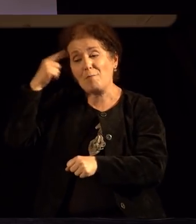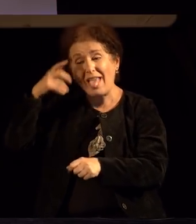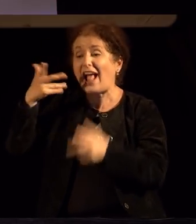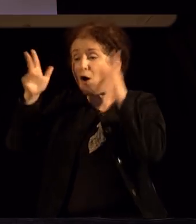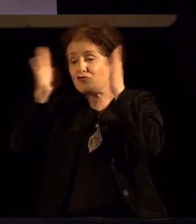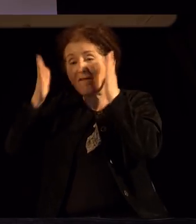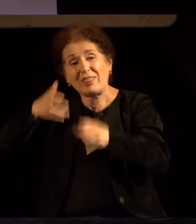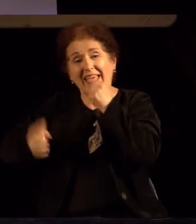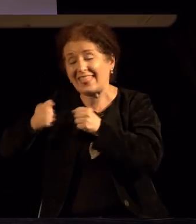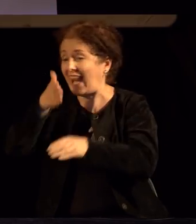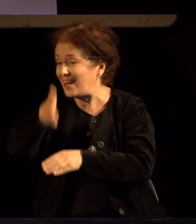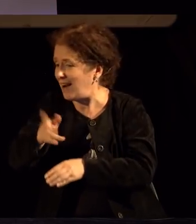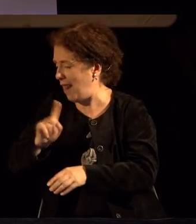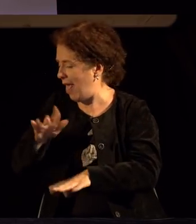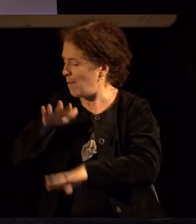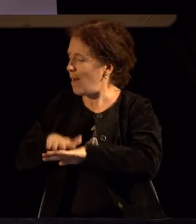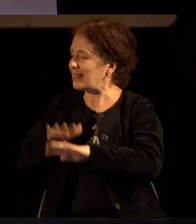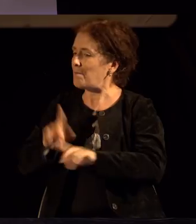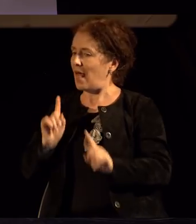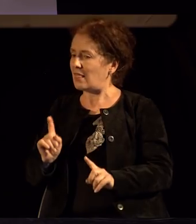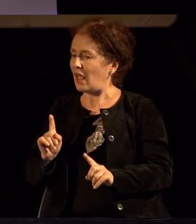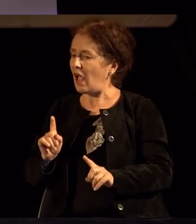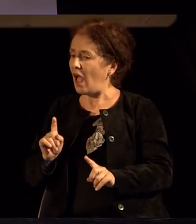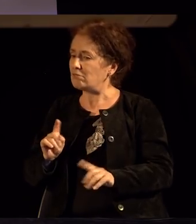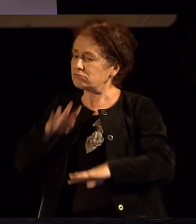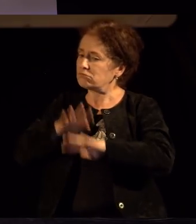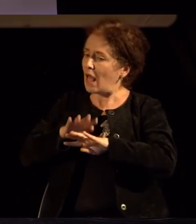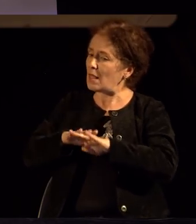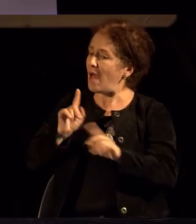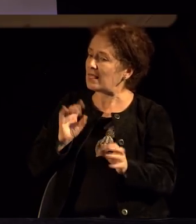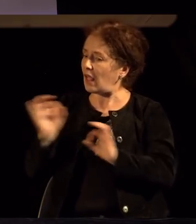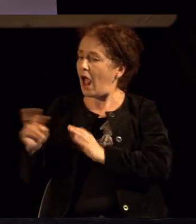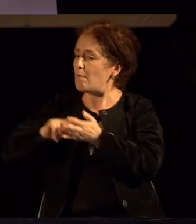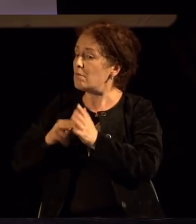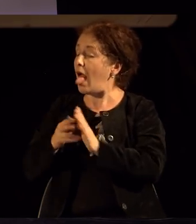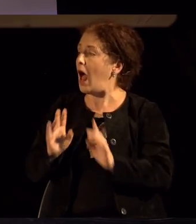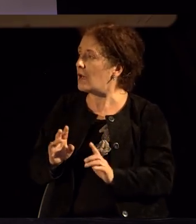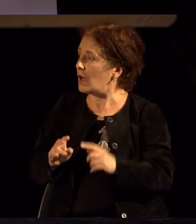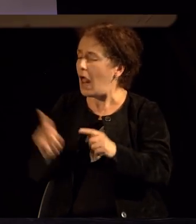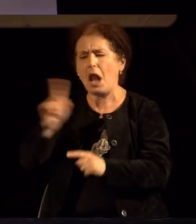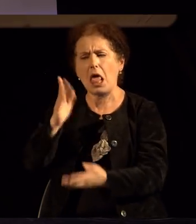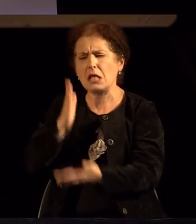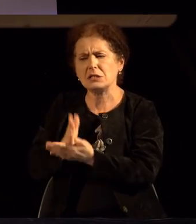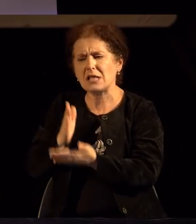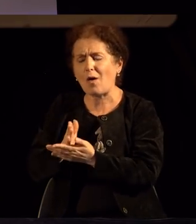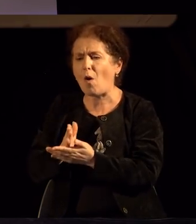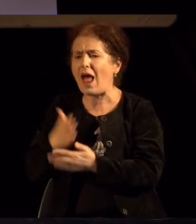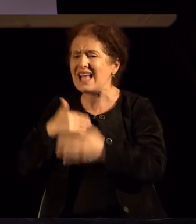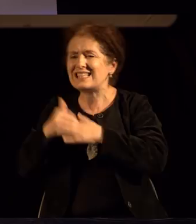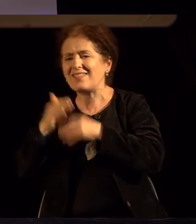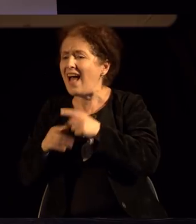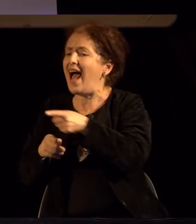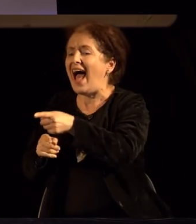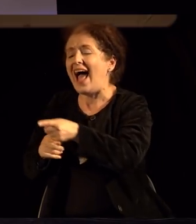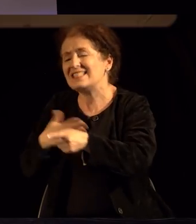внесува еден вид математика, а таа математика е во следново. Не секоја со секоје задоволство